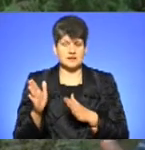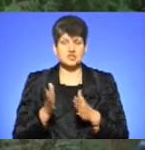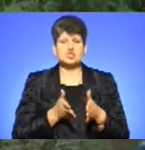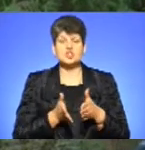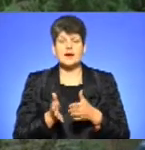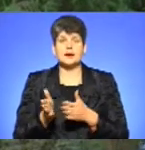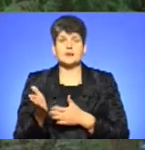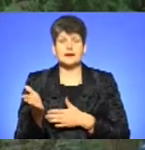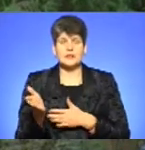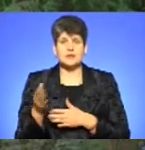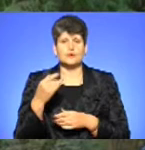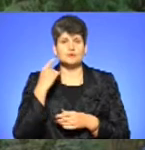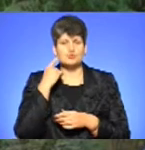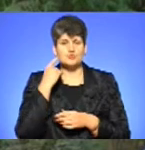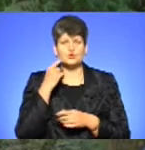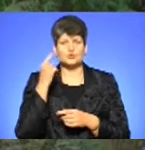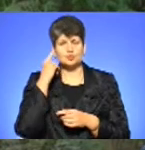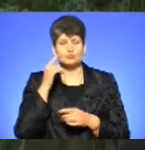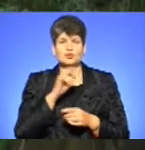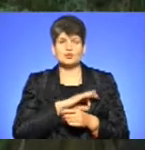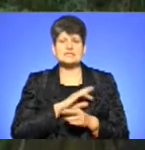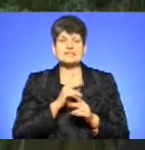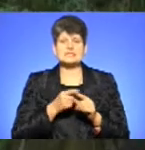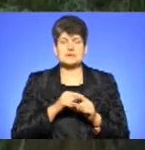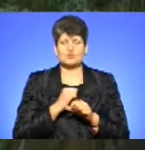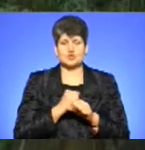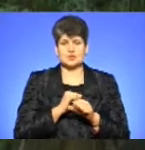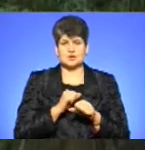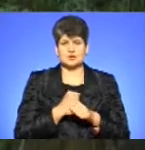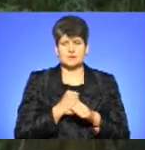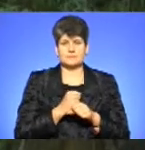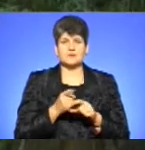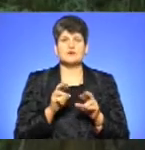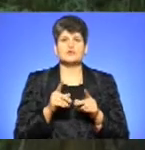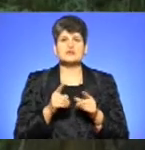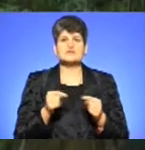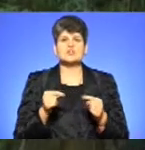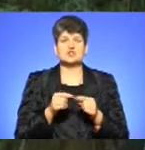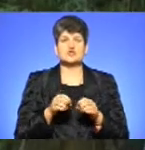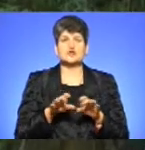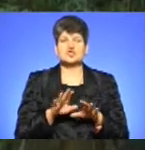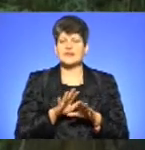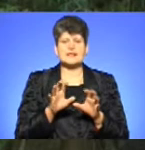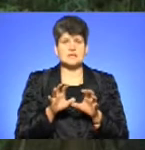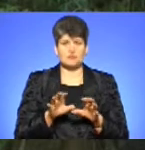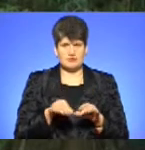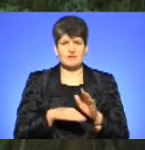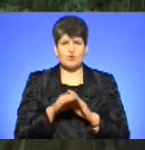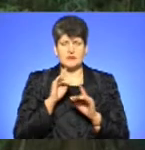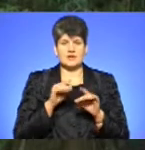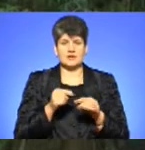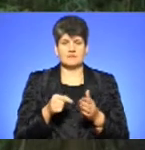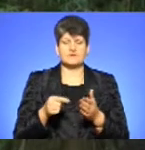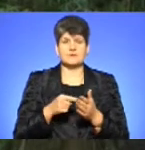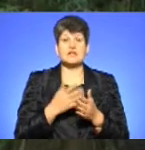шляхи, і хочемо почути думки юридських, як це можна зробити. Хто в нас визначає, таке рішення незаконне? Верховна Рада, правильно? Якщо